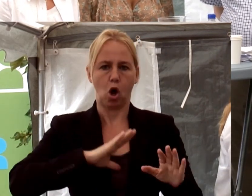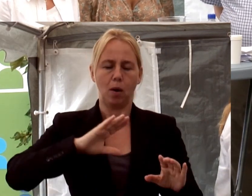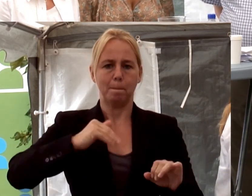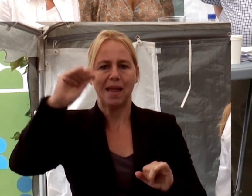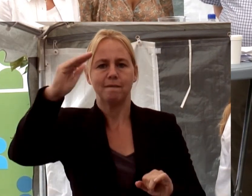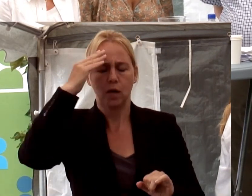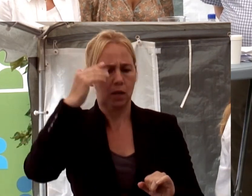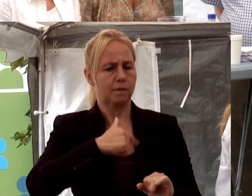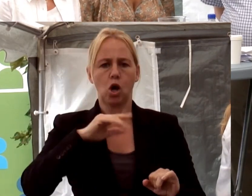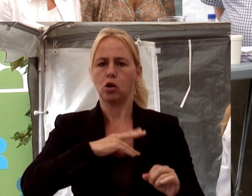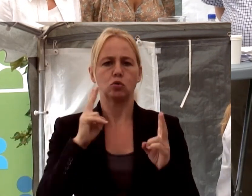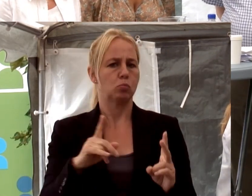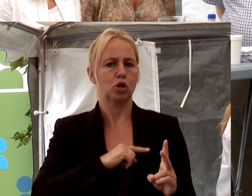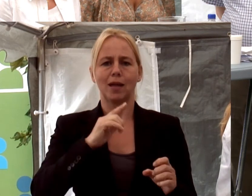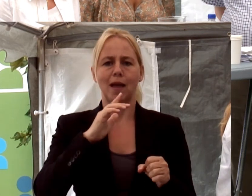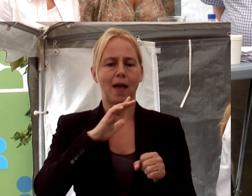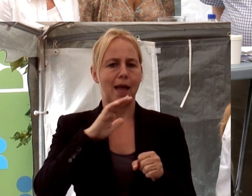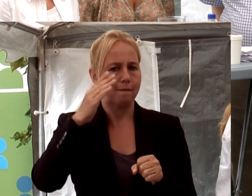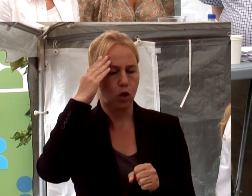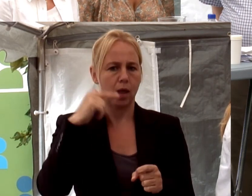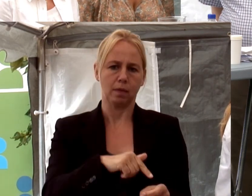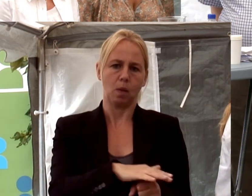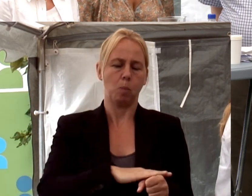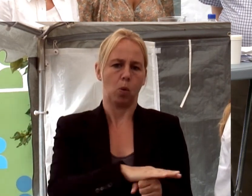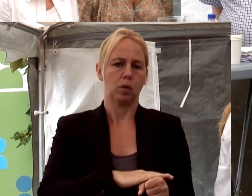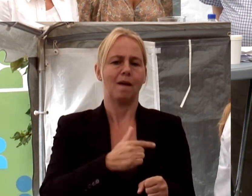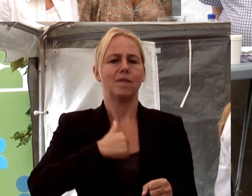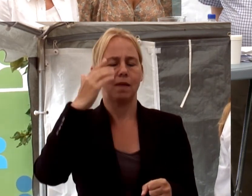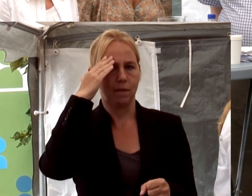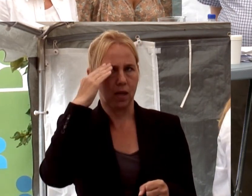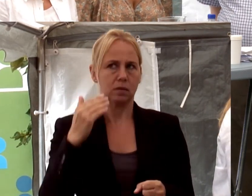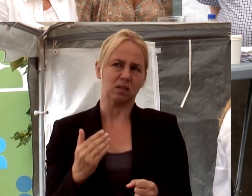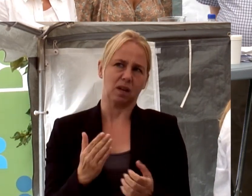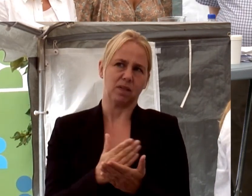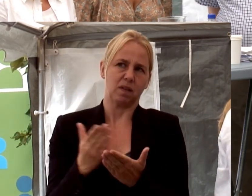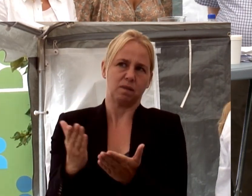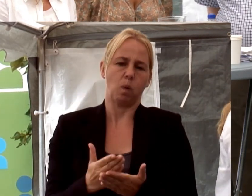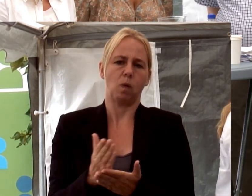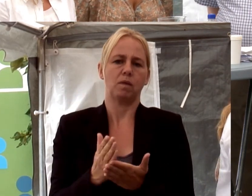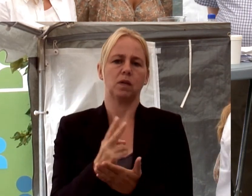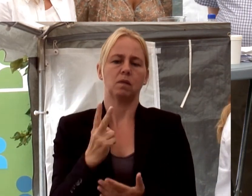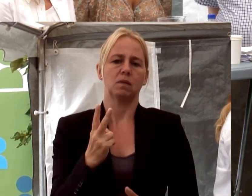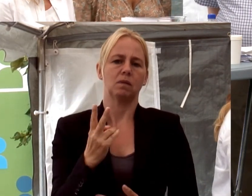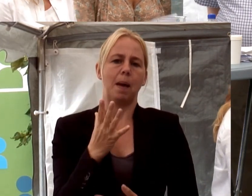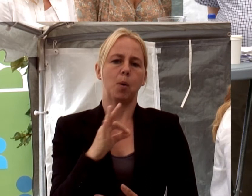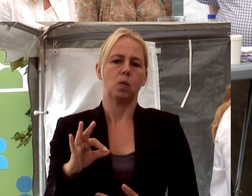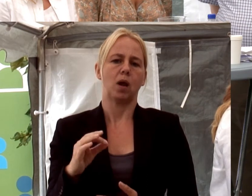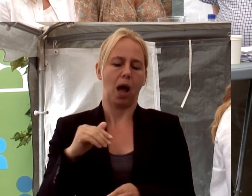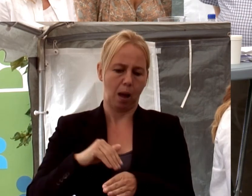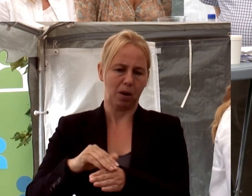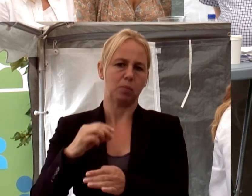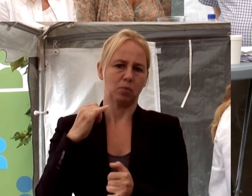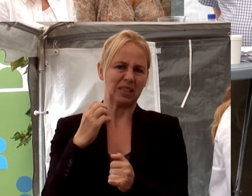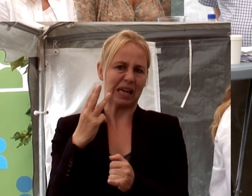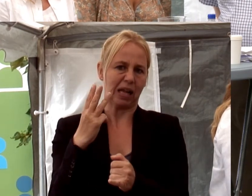erfarenhet så har vi inte så mycket här. Vi vet att vi har tagit emot cirka drygt 500 anmälningar på de här